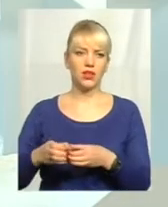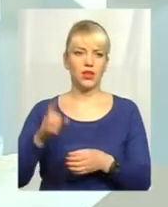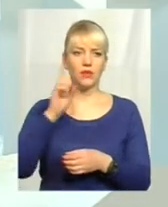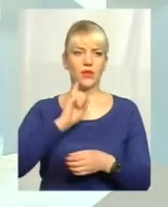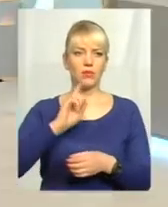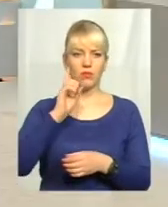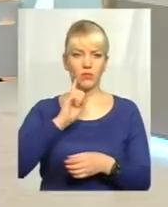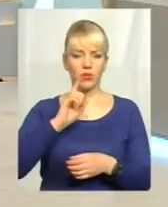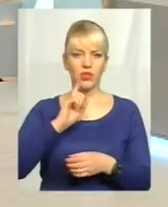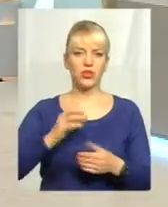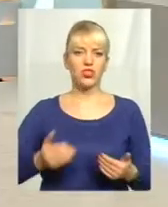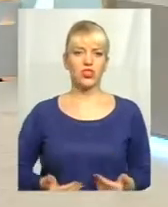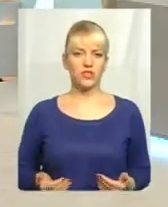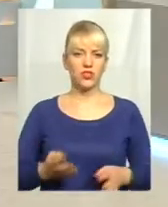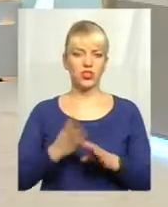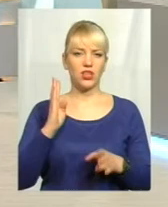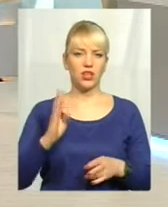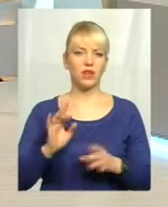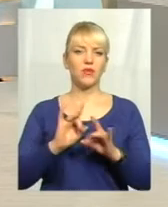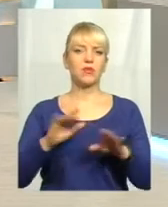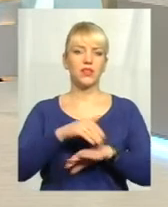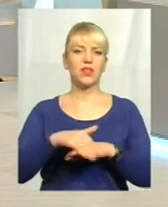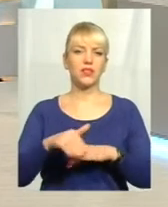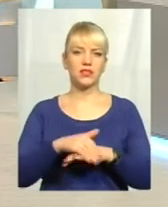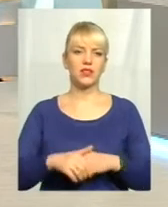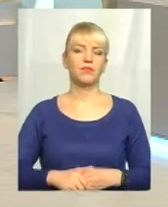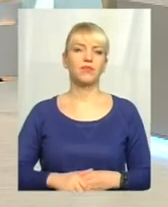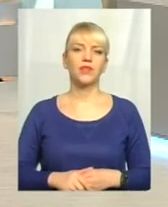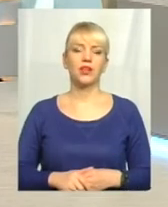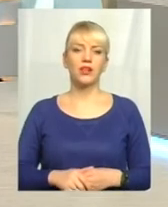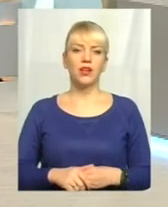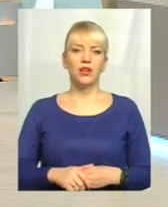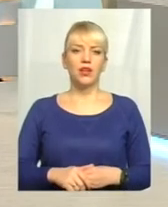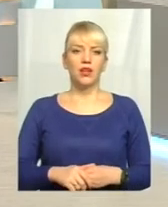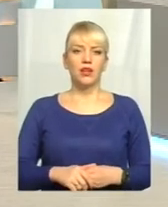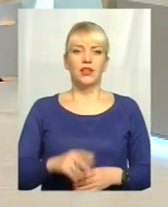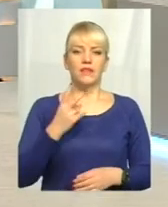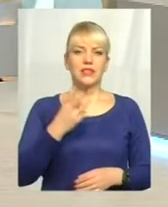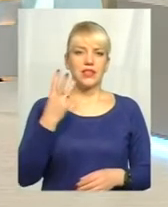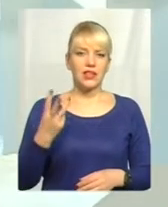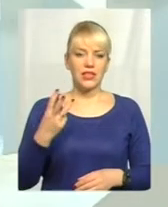що в порядку живої черги. де вони знаходяться, ці підрозді? Значить, вони знаходяться в 23